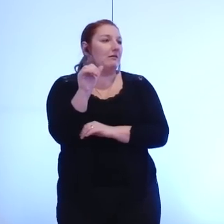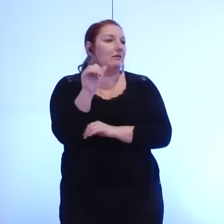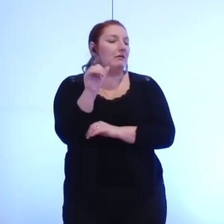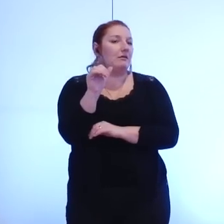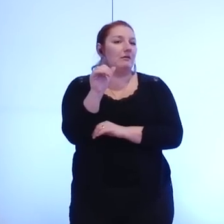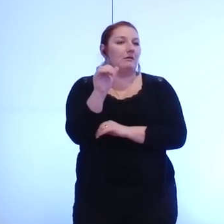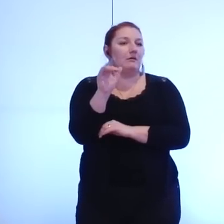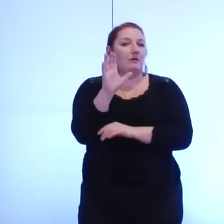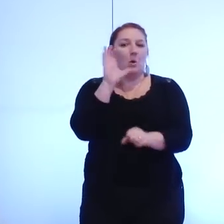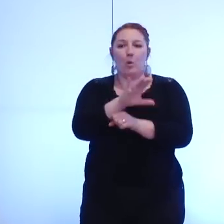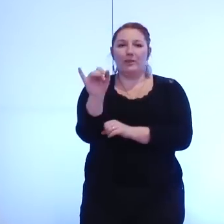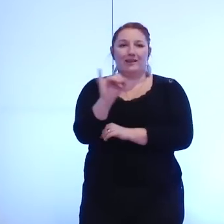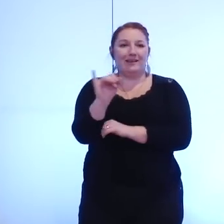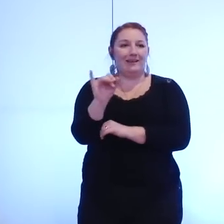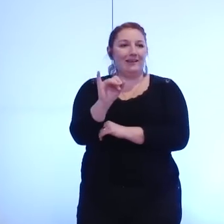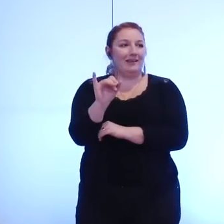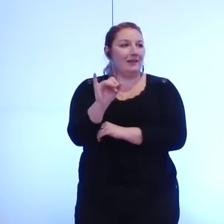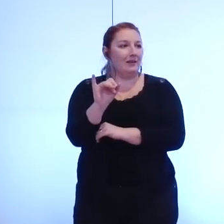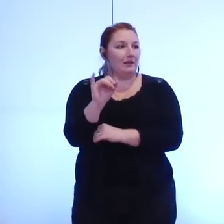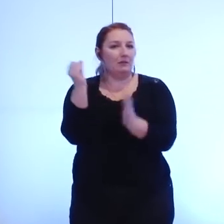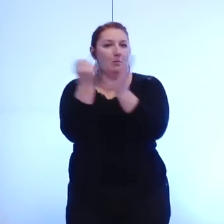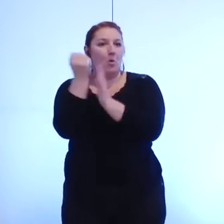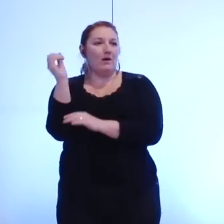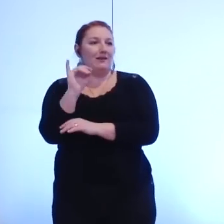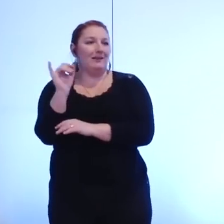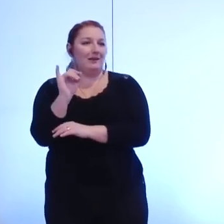qui est contre qui est pour